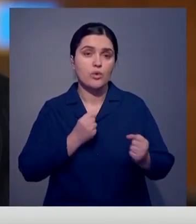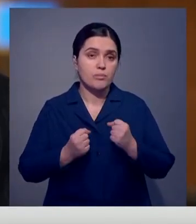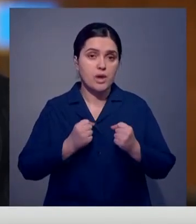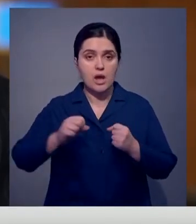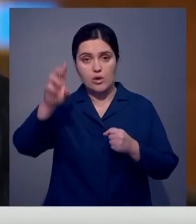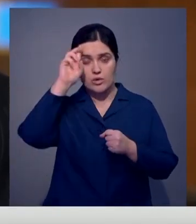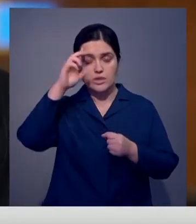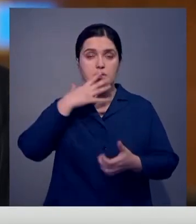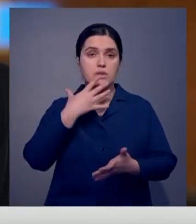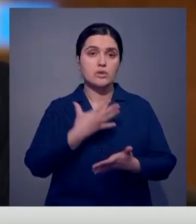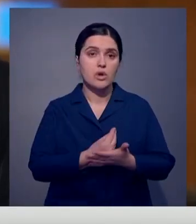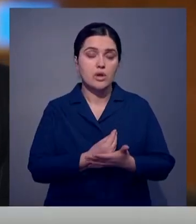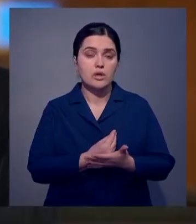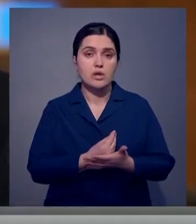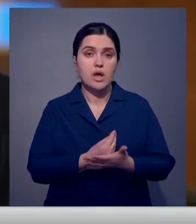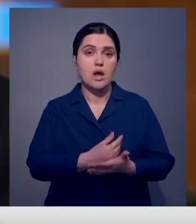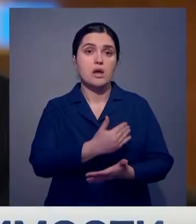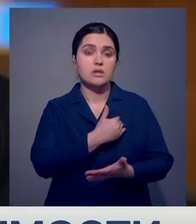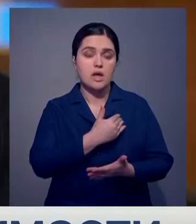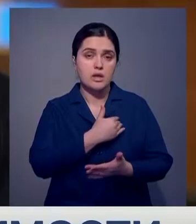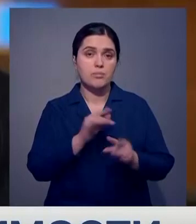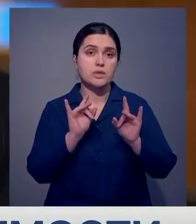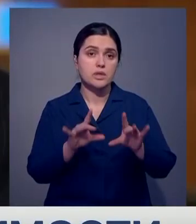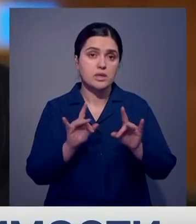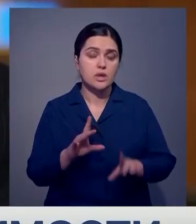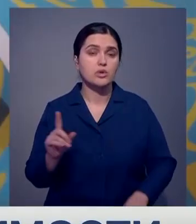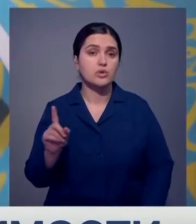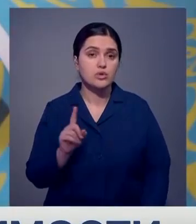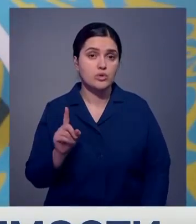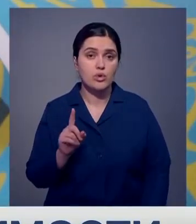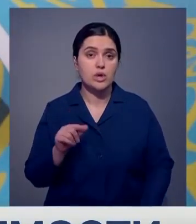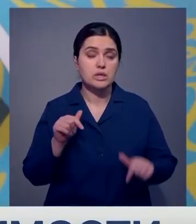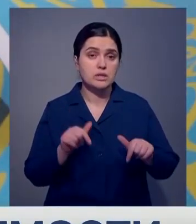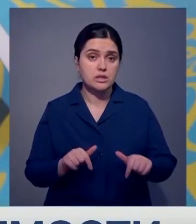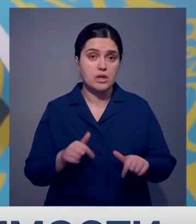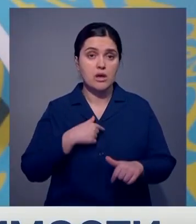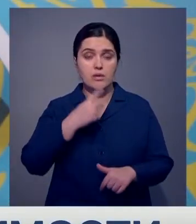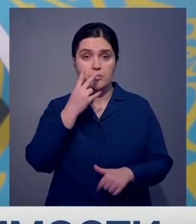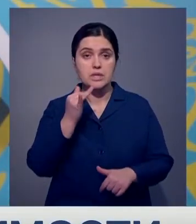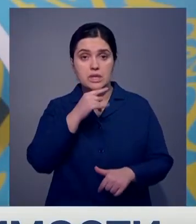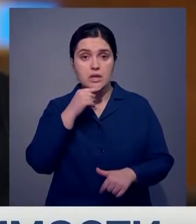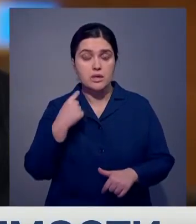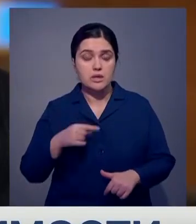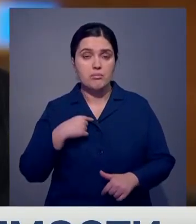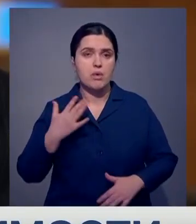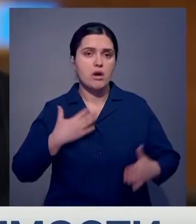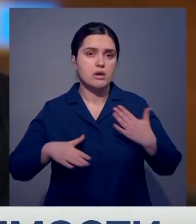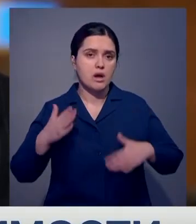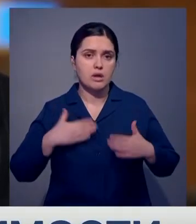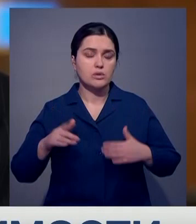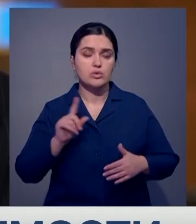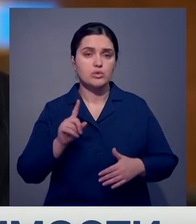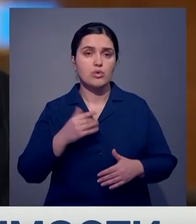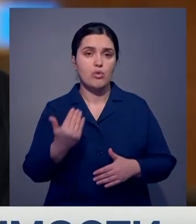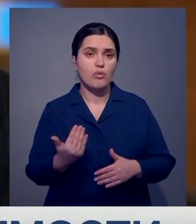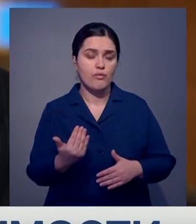государственности. Хотелось бы сказать, что здесь, глядя из России, мы рады тому развитию, которое за эти